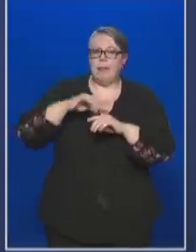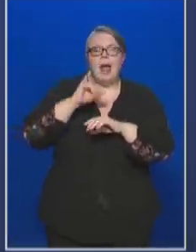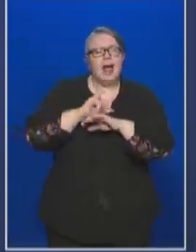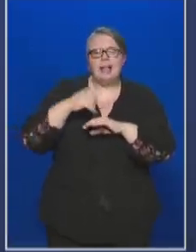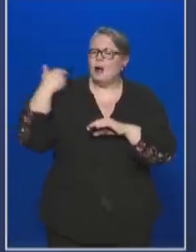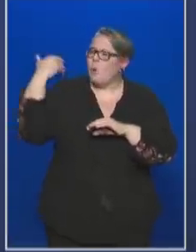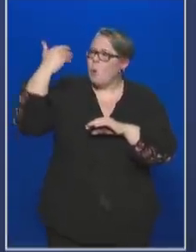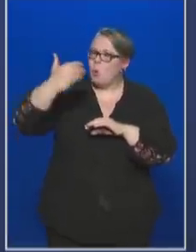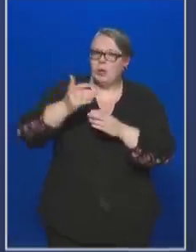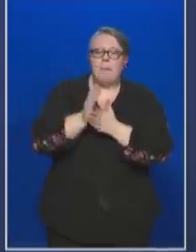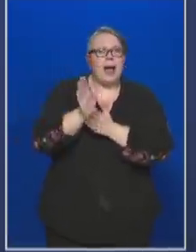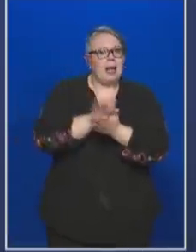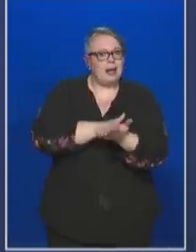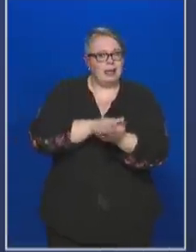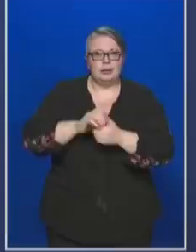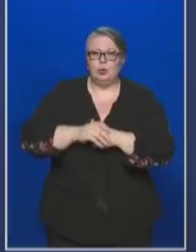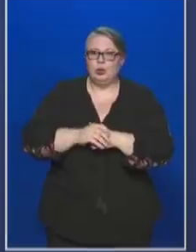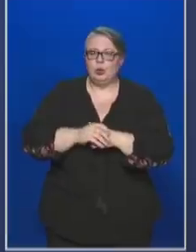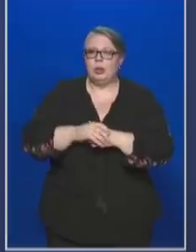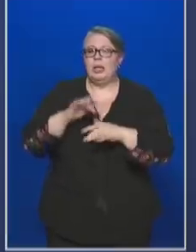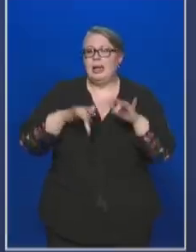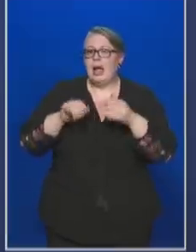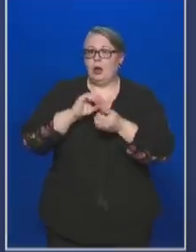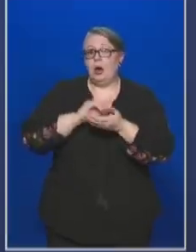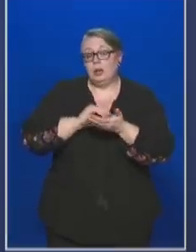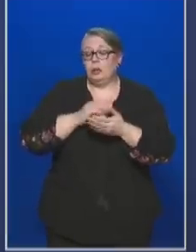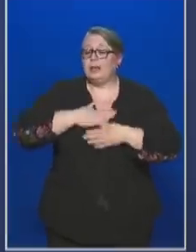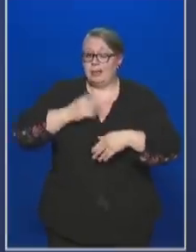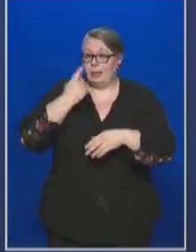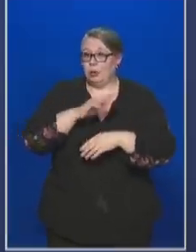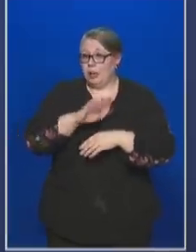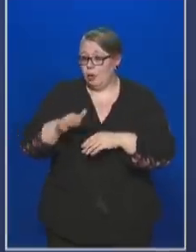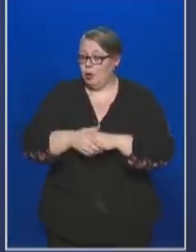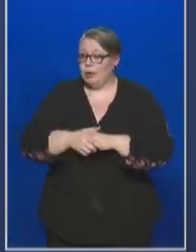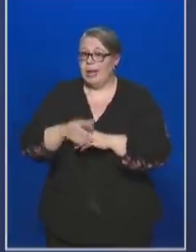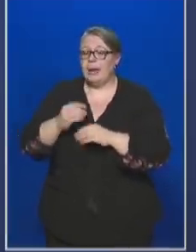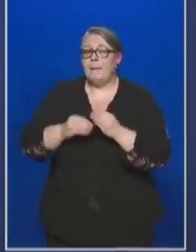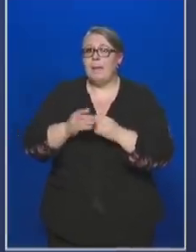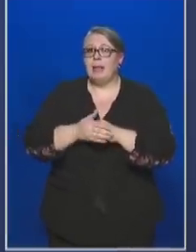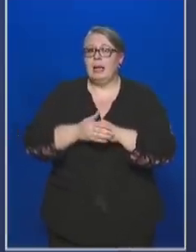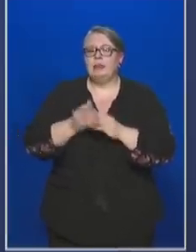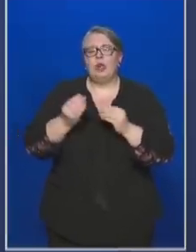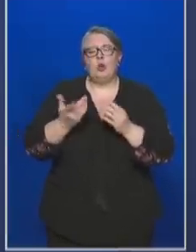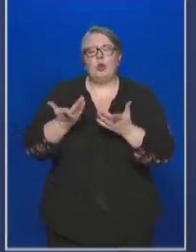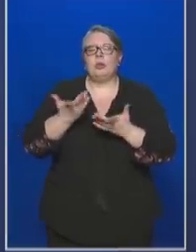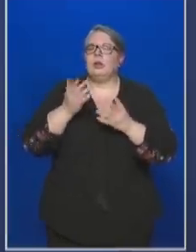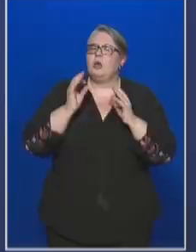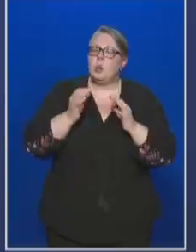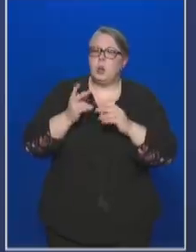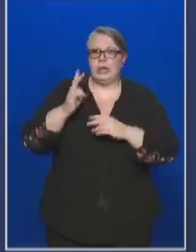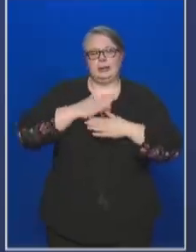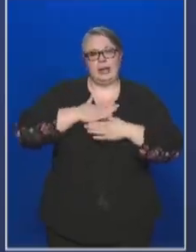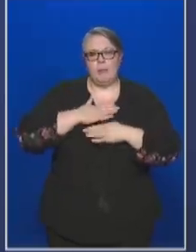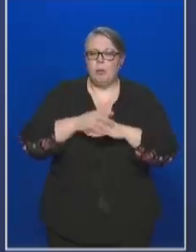hetekkel ezelőtt elkezdődött. Egy néhány adatot mondanék önöknek, mert ez rendkívül örvendetes